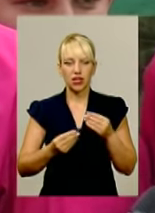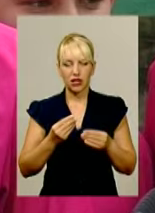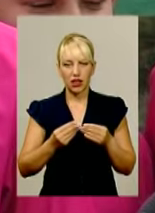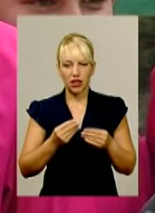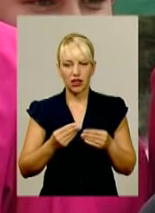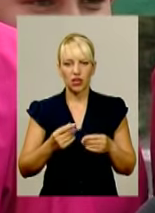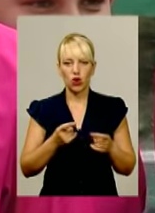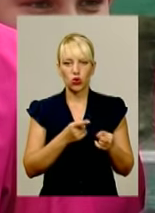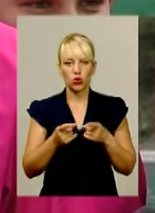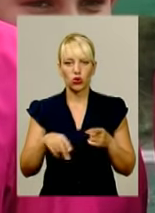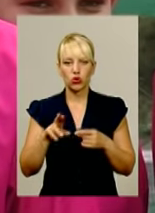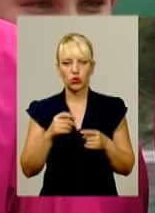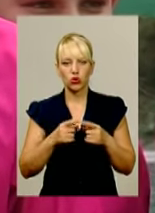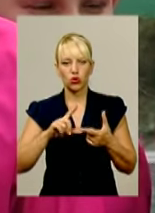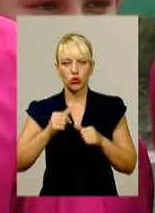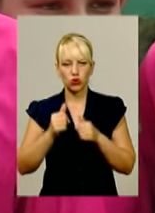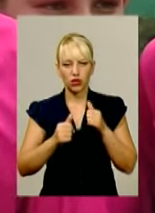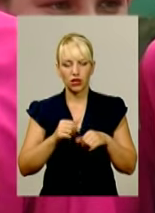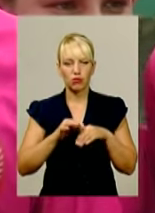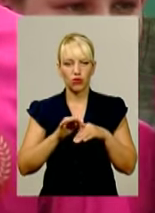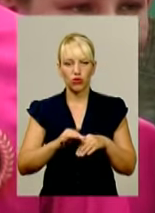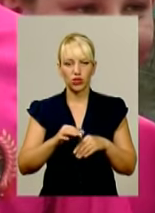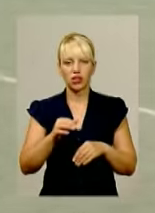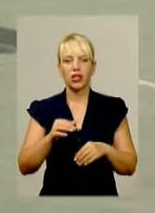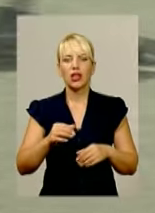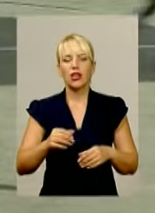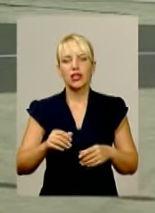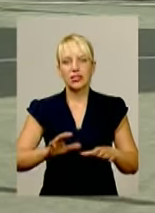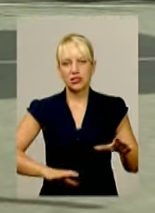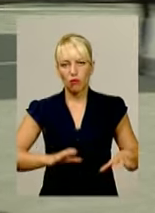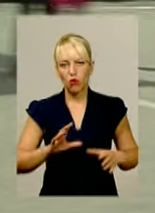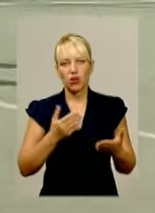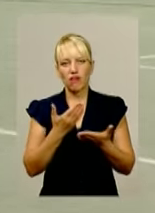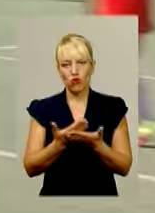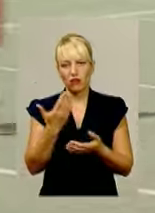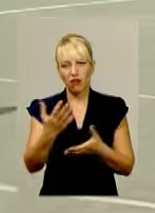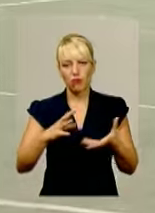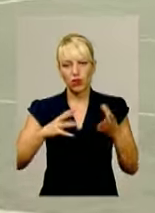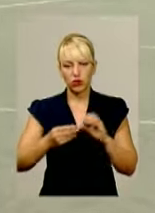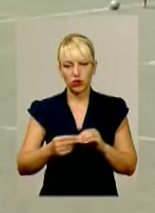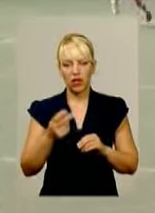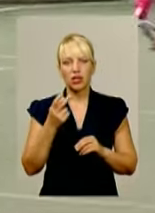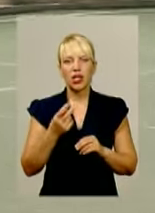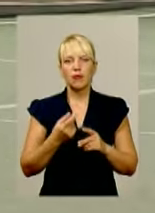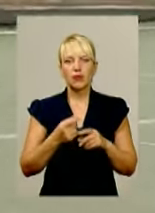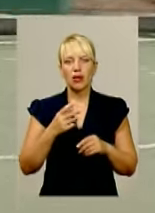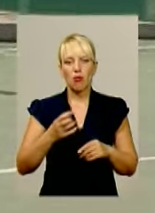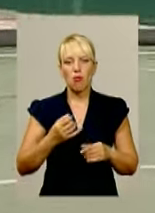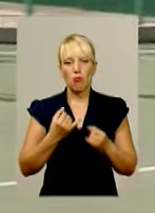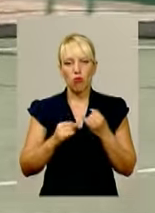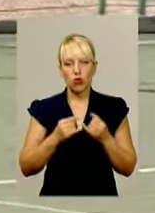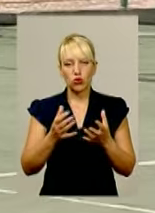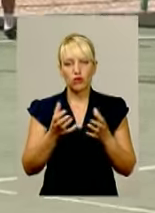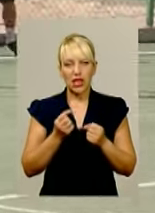одночасно готуючись до цього турніру, проходили збори і от результат. Другими стали хлопці з «Поділля-1». Бронзу взяла команда «Поділля